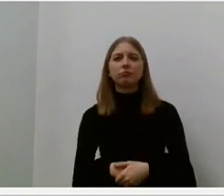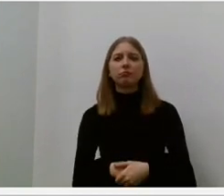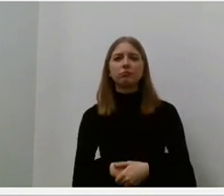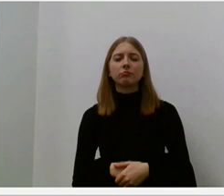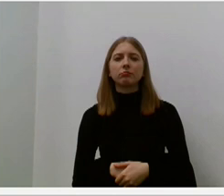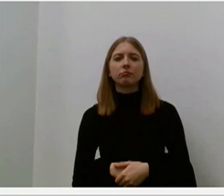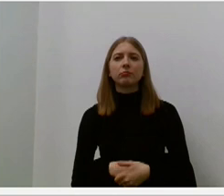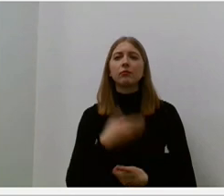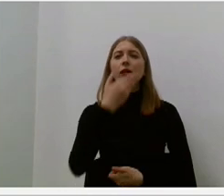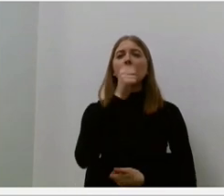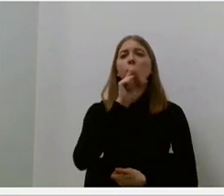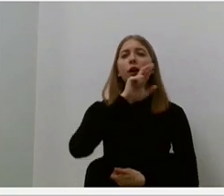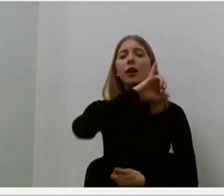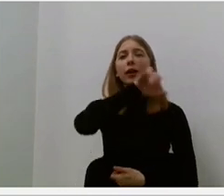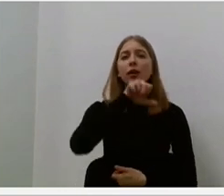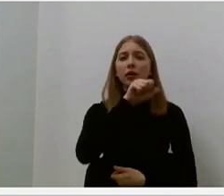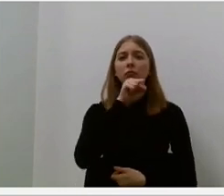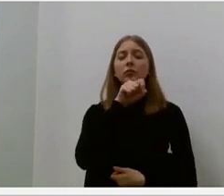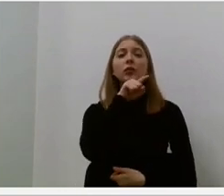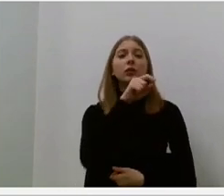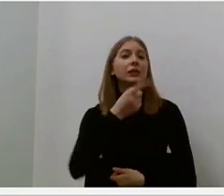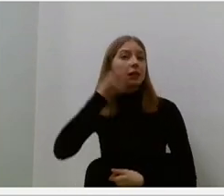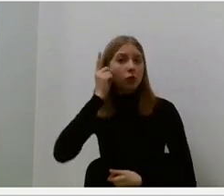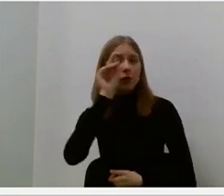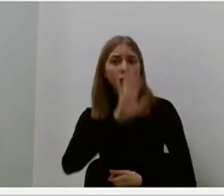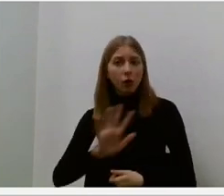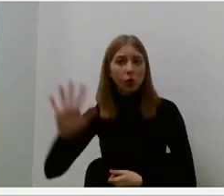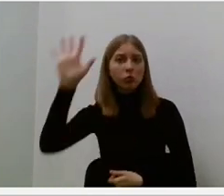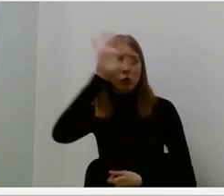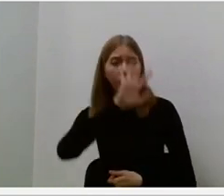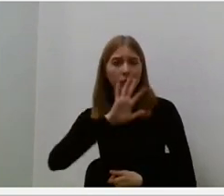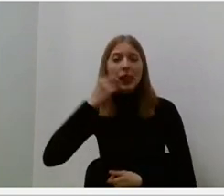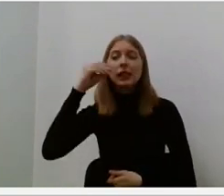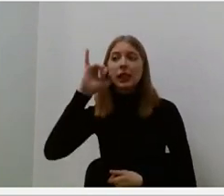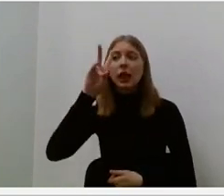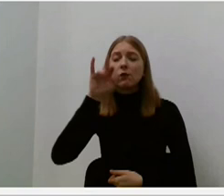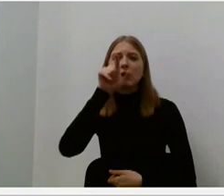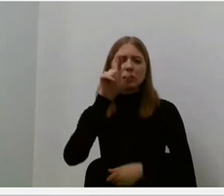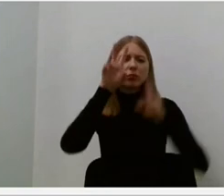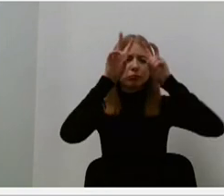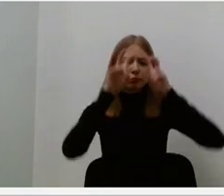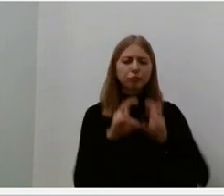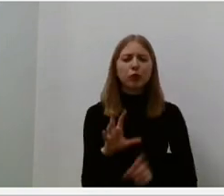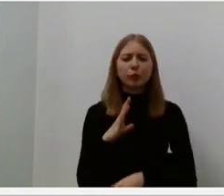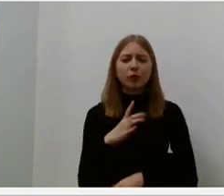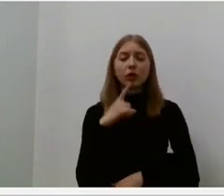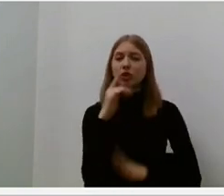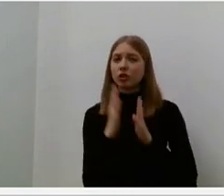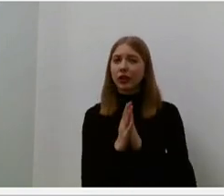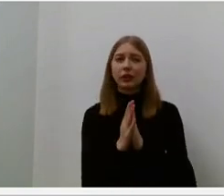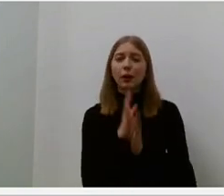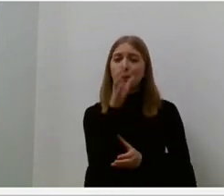Marija įgimbutiniai, senosios Europos šventyklų ir dėvių tyrinėtojai, šventasis pasaulis buvo tikras ne tik